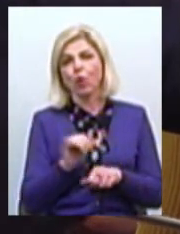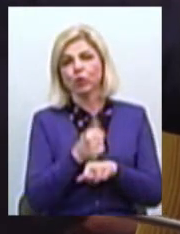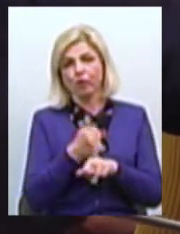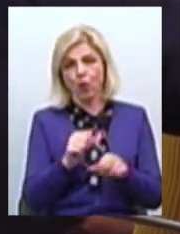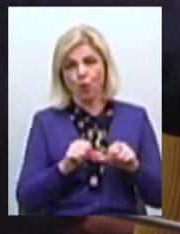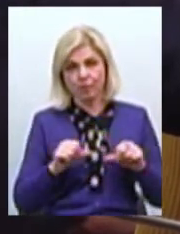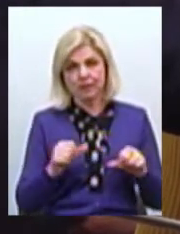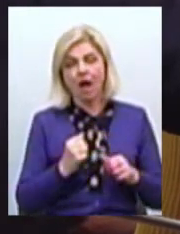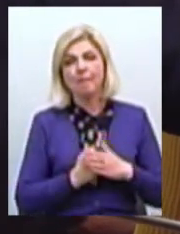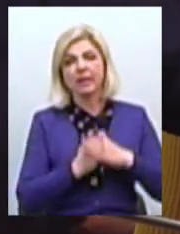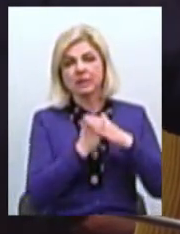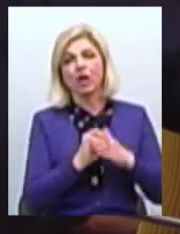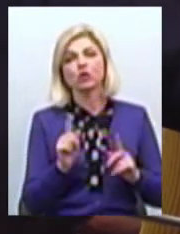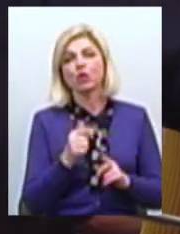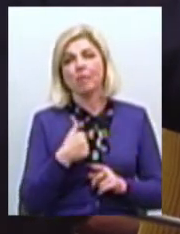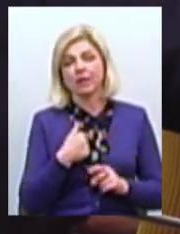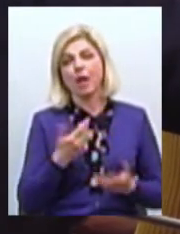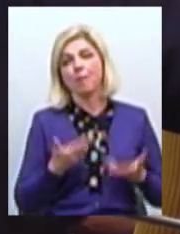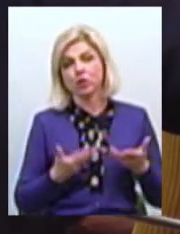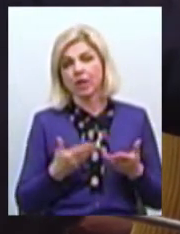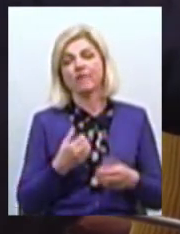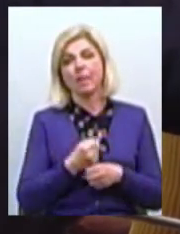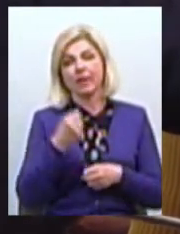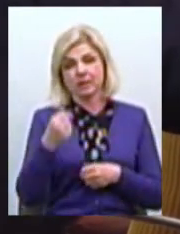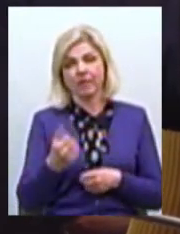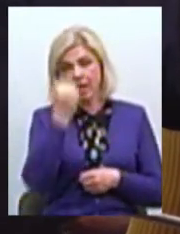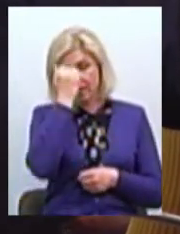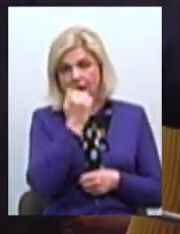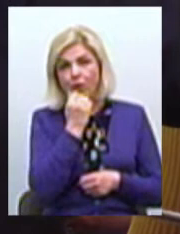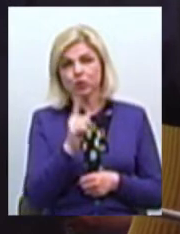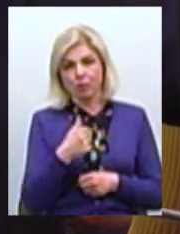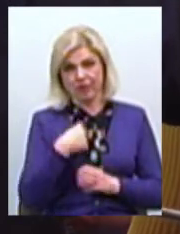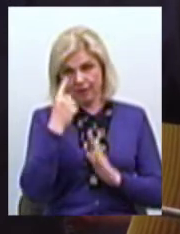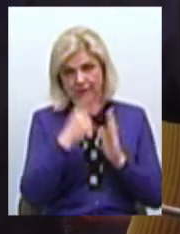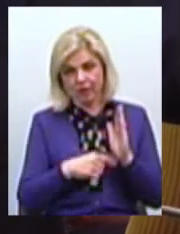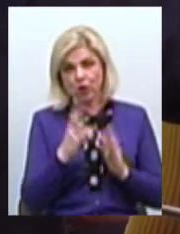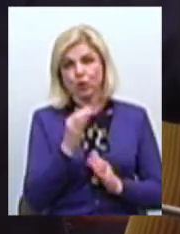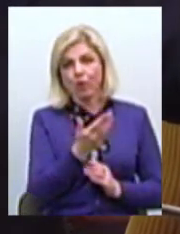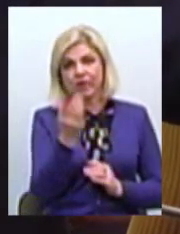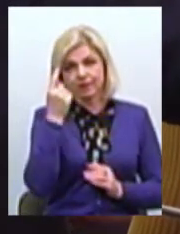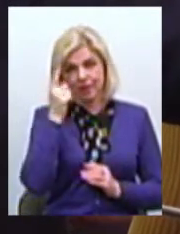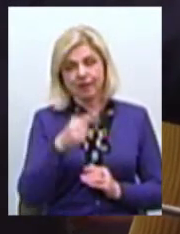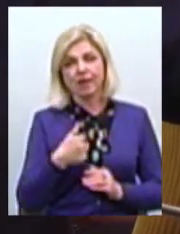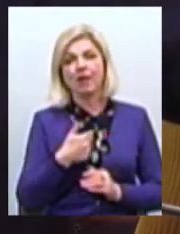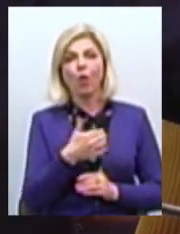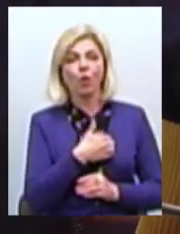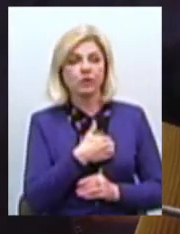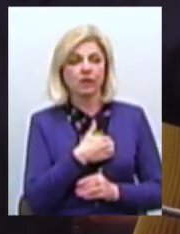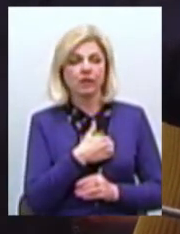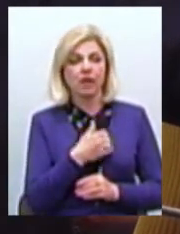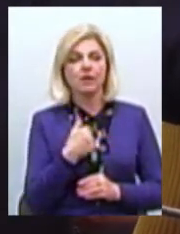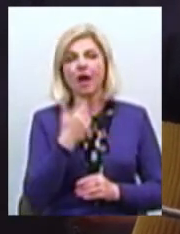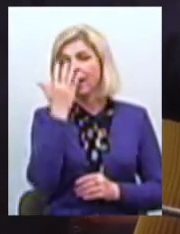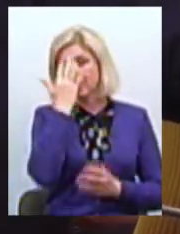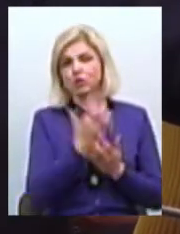мене можливо призначити, буду вдячний, що підтримують призначити Але ви знаєте, я не збираюся